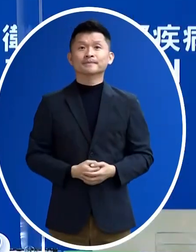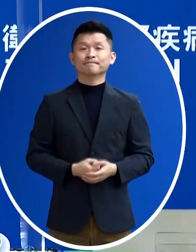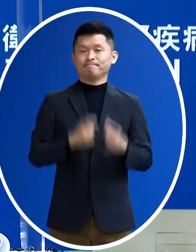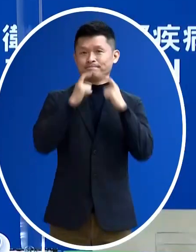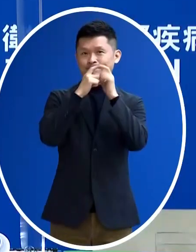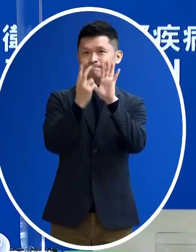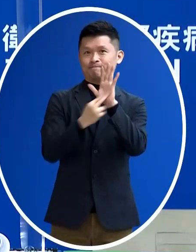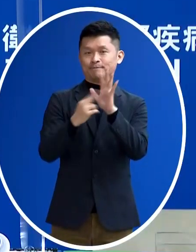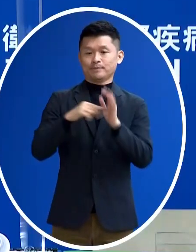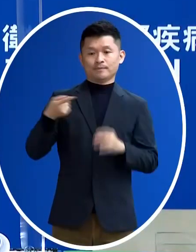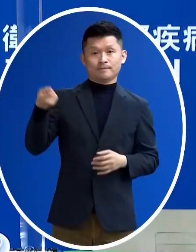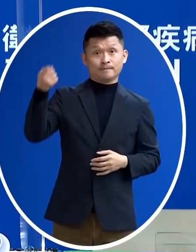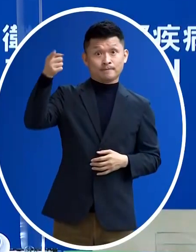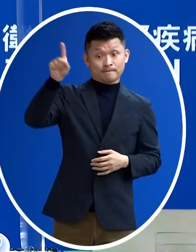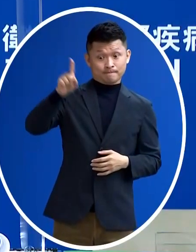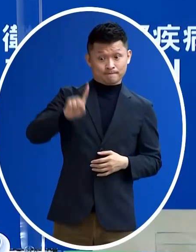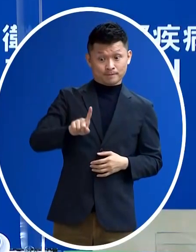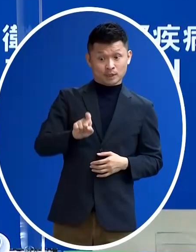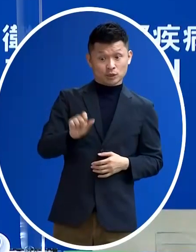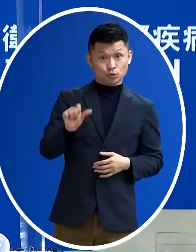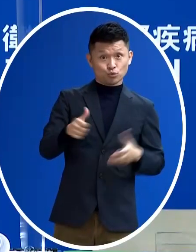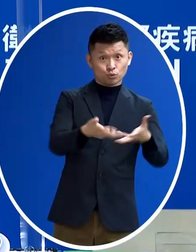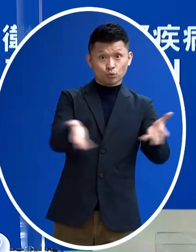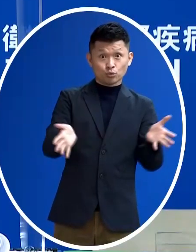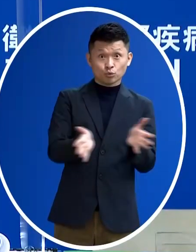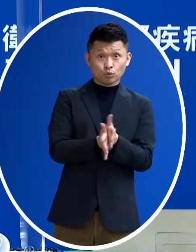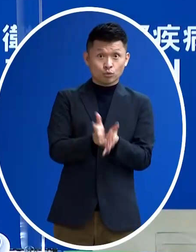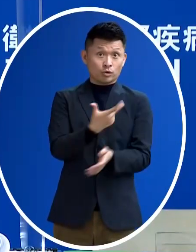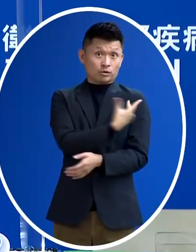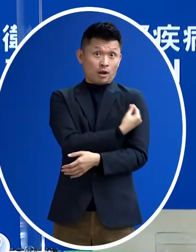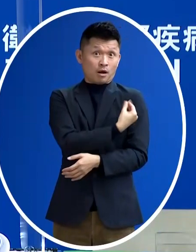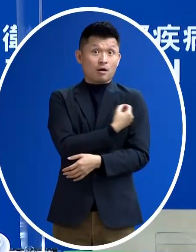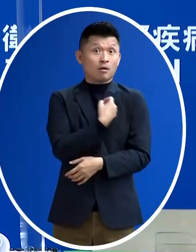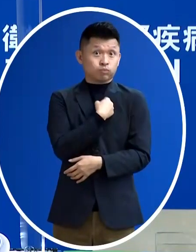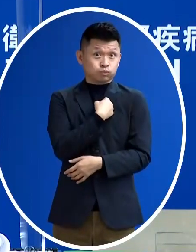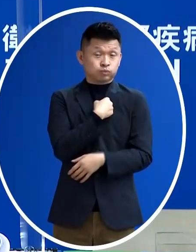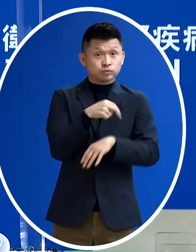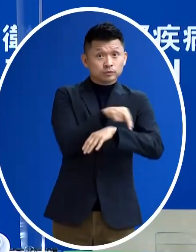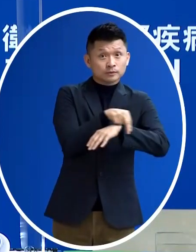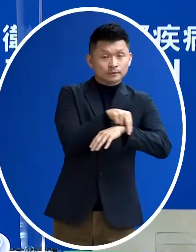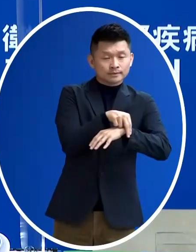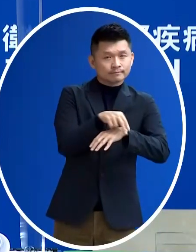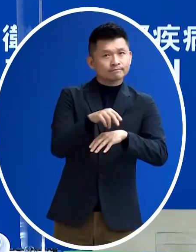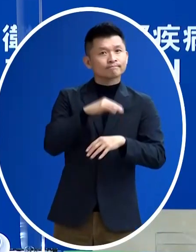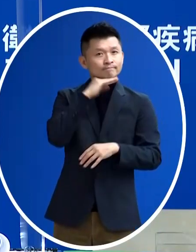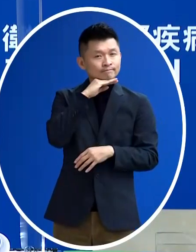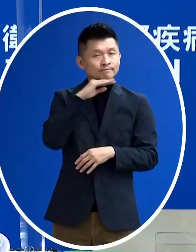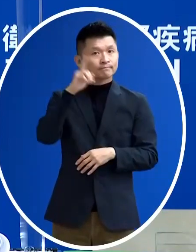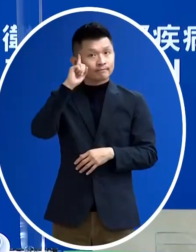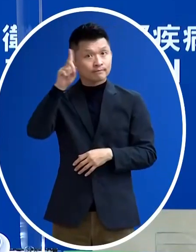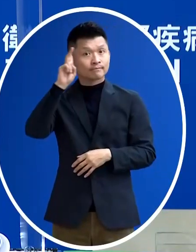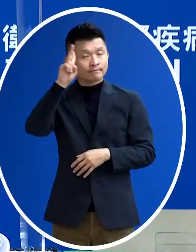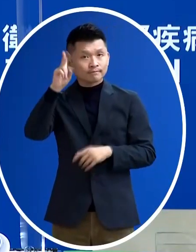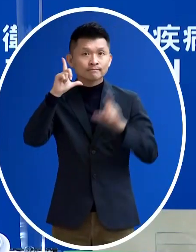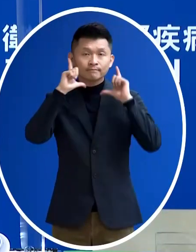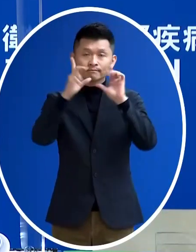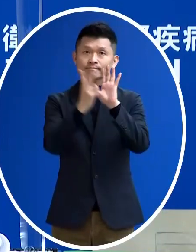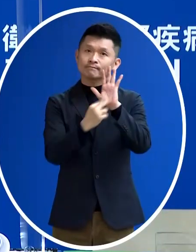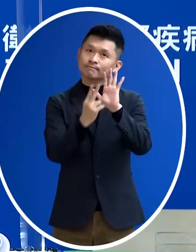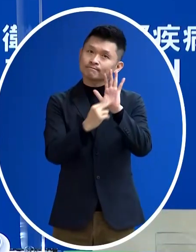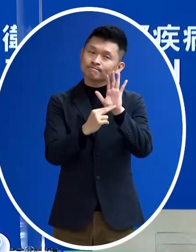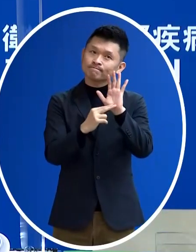有關第15期的規劃應該是看明後天是不是可以跟各位說明